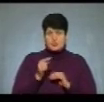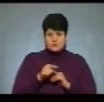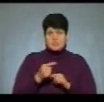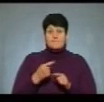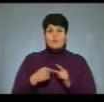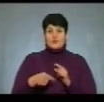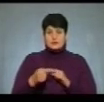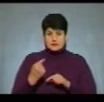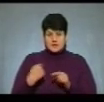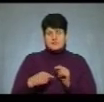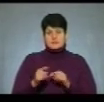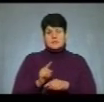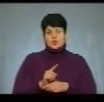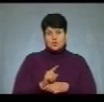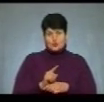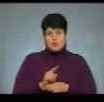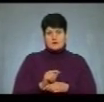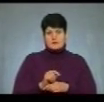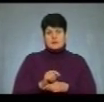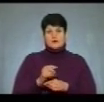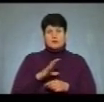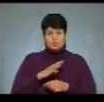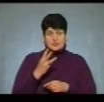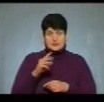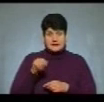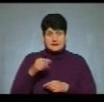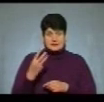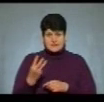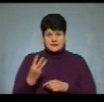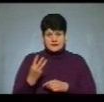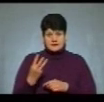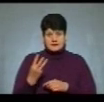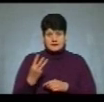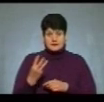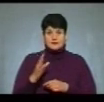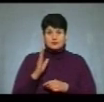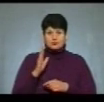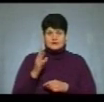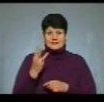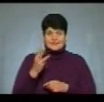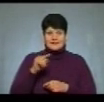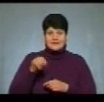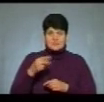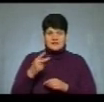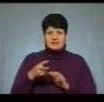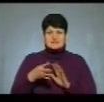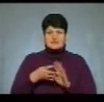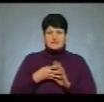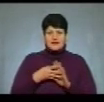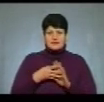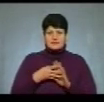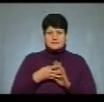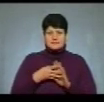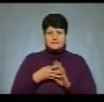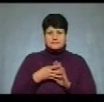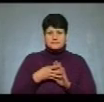повертаємося до норми. Була 3,3, буде 3,29. На 0,1 менше».